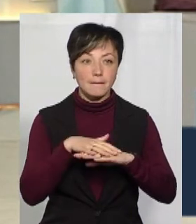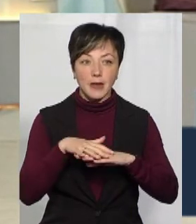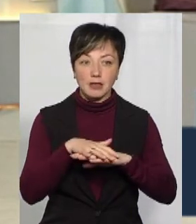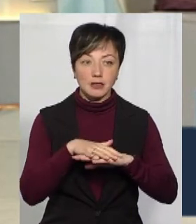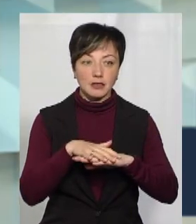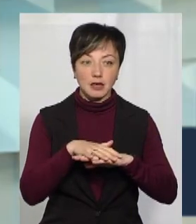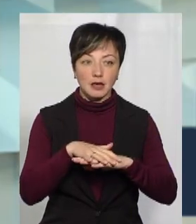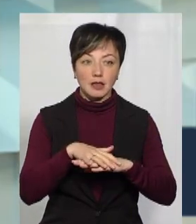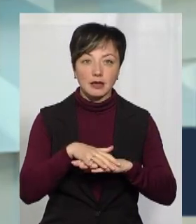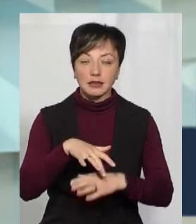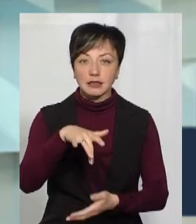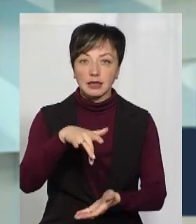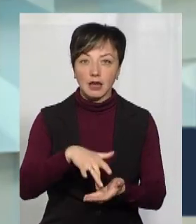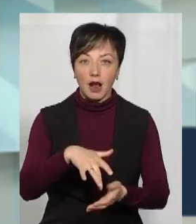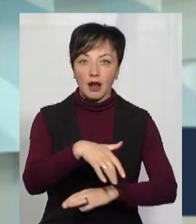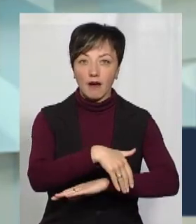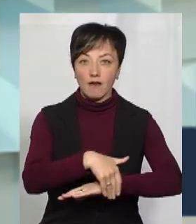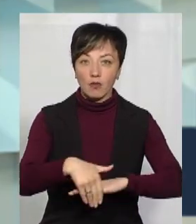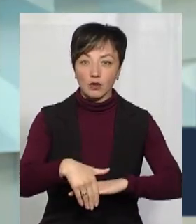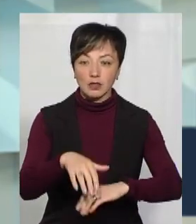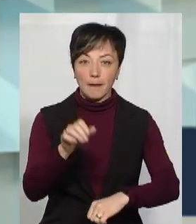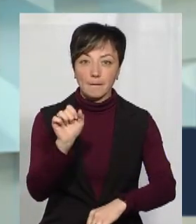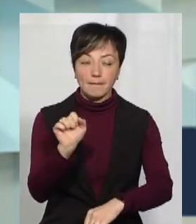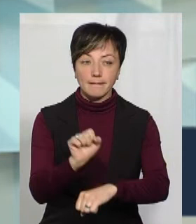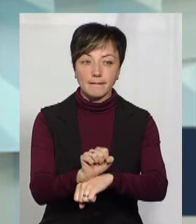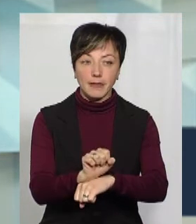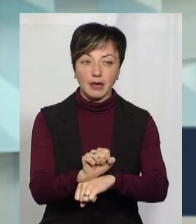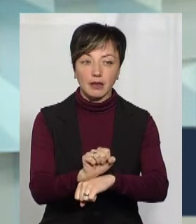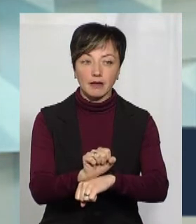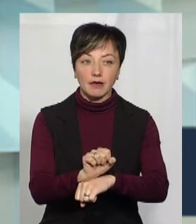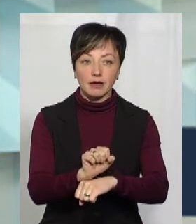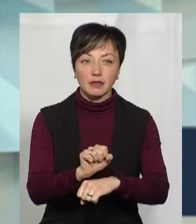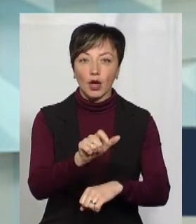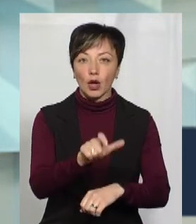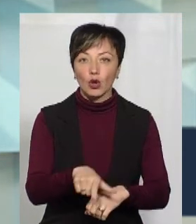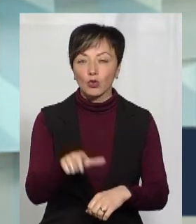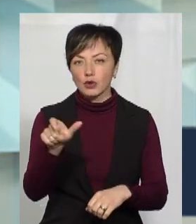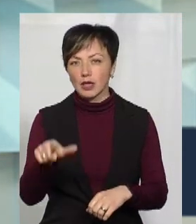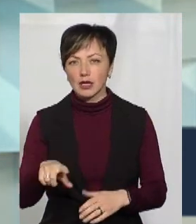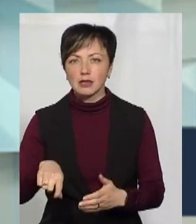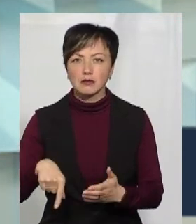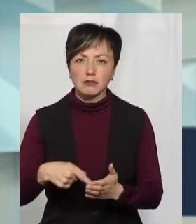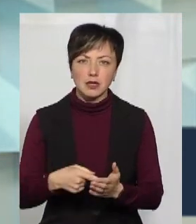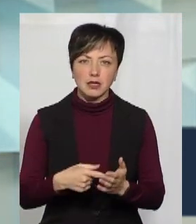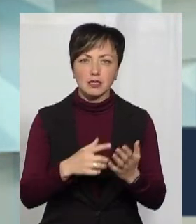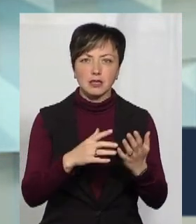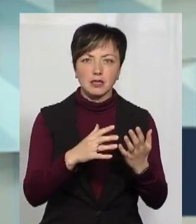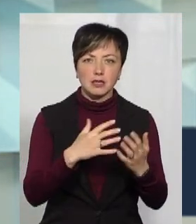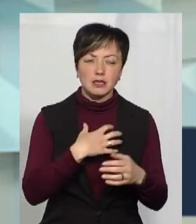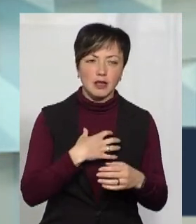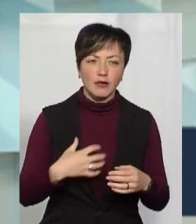центральна вулиця перекривається в місті. І там людей, що з міста, що там